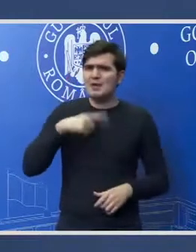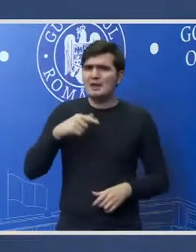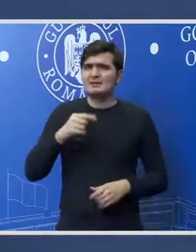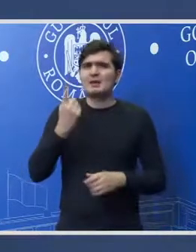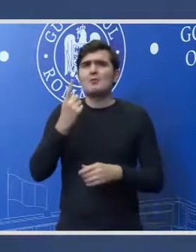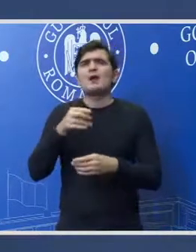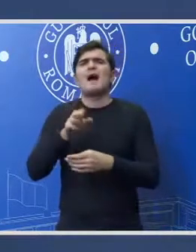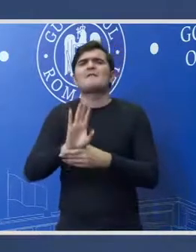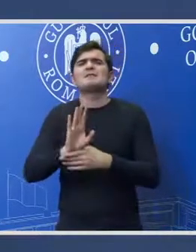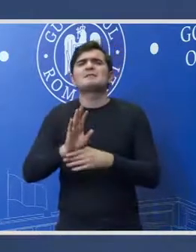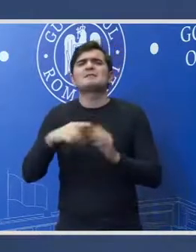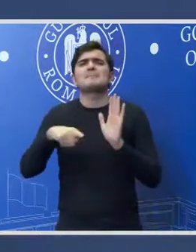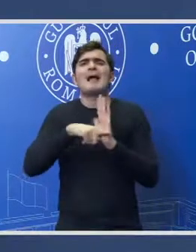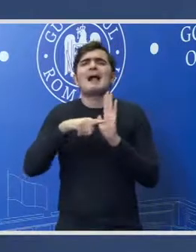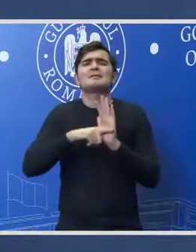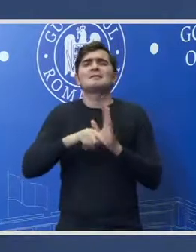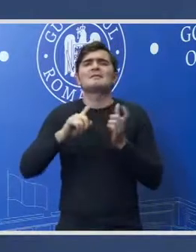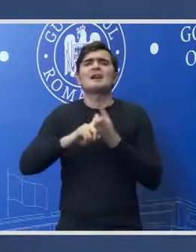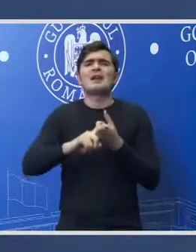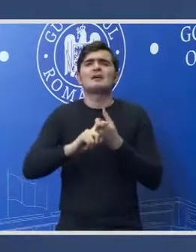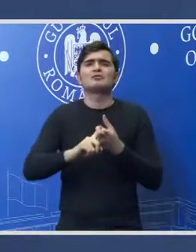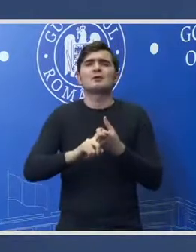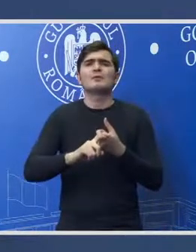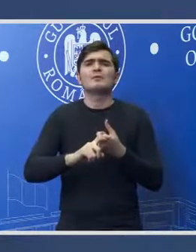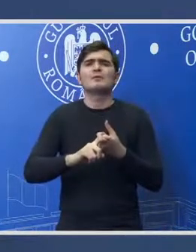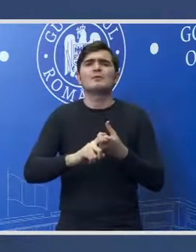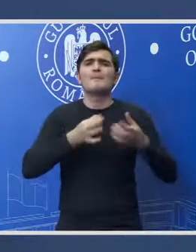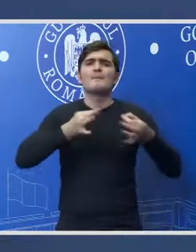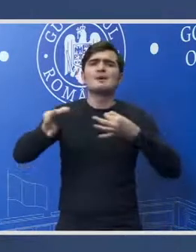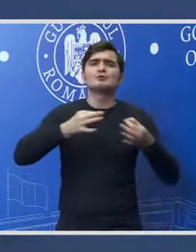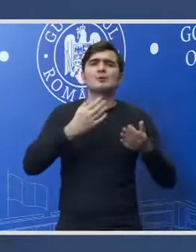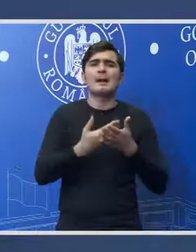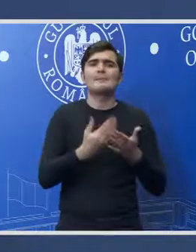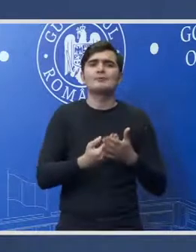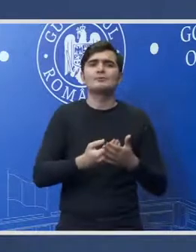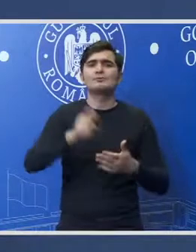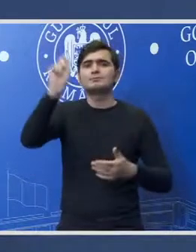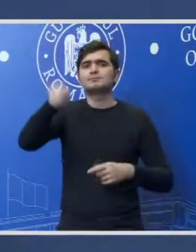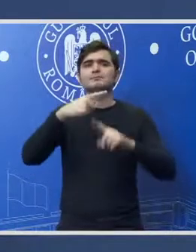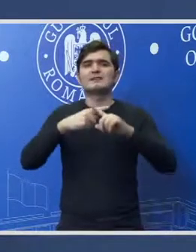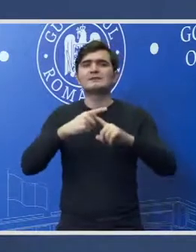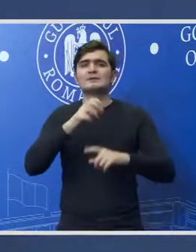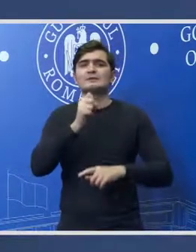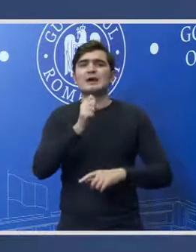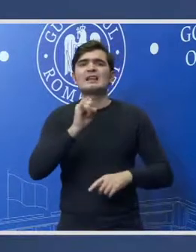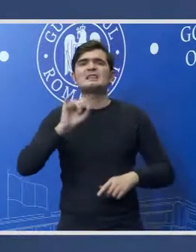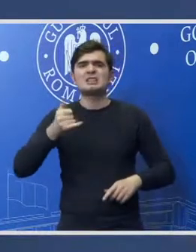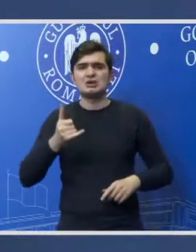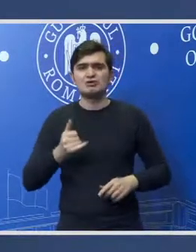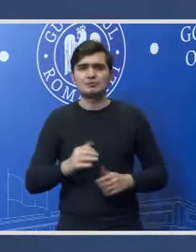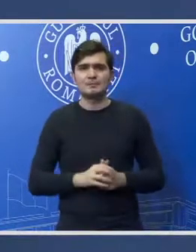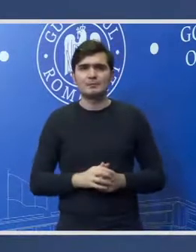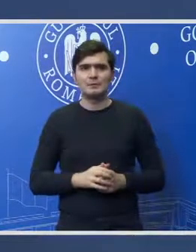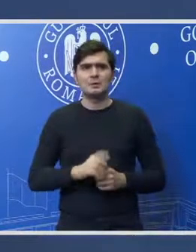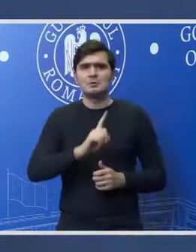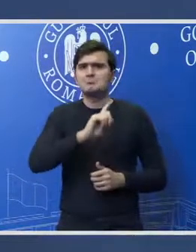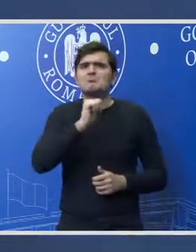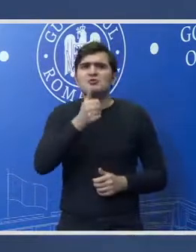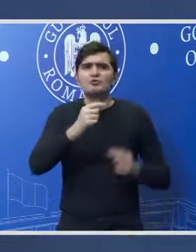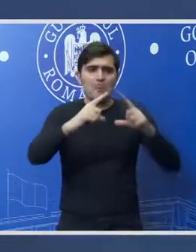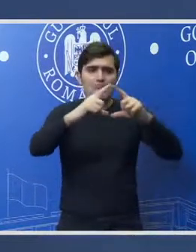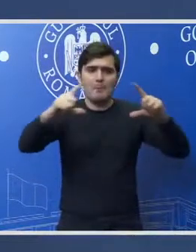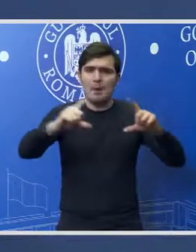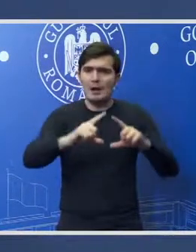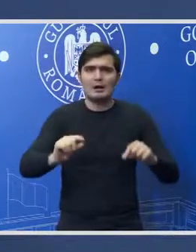negativ referitor la măsura în sinea desfințării Sij în niciun paragraf nu se